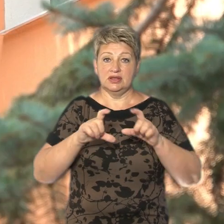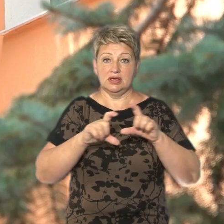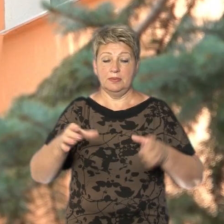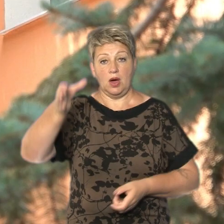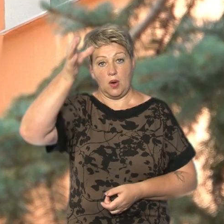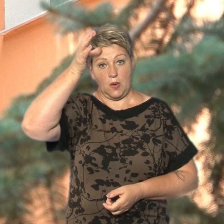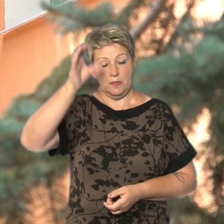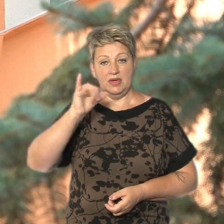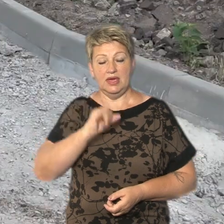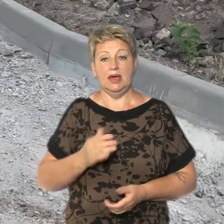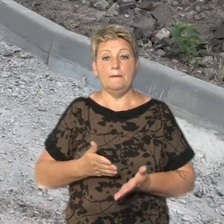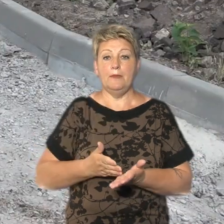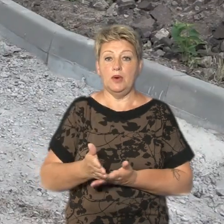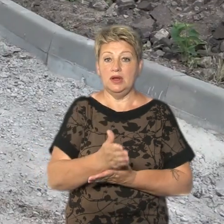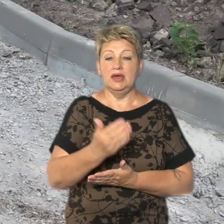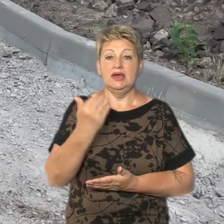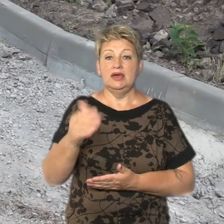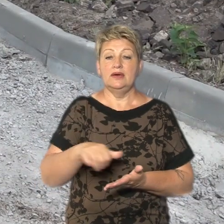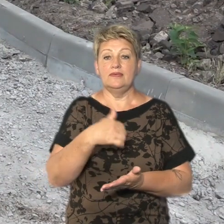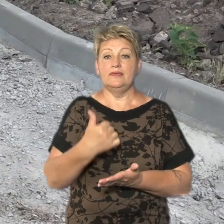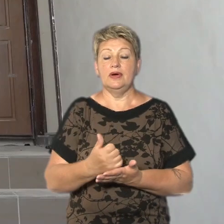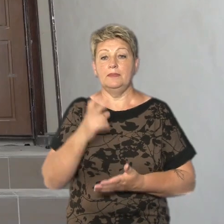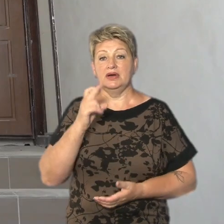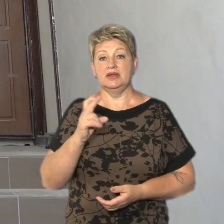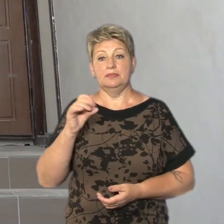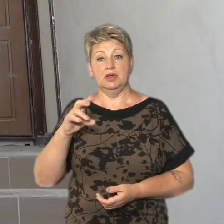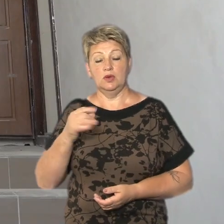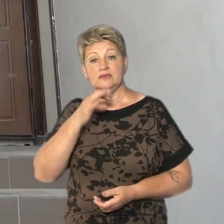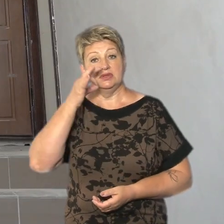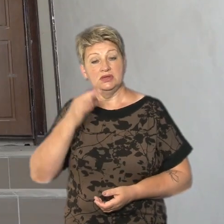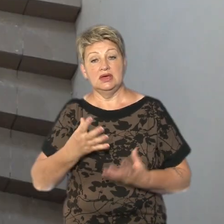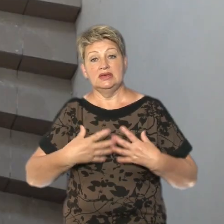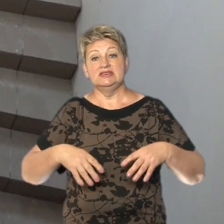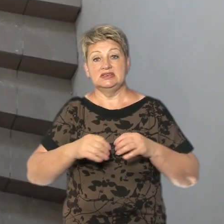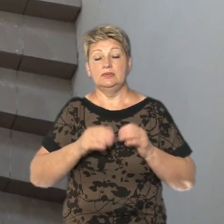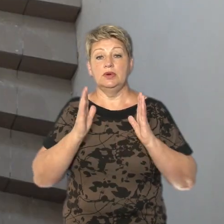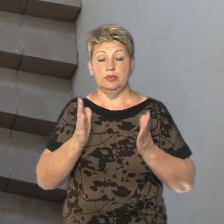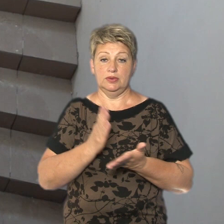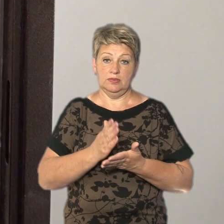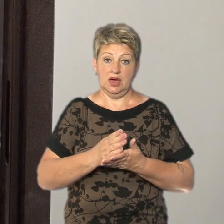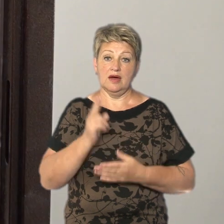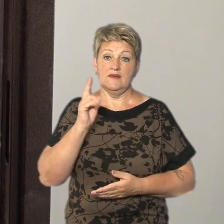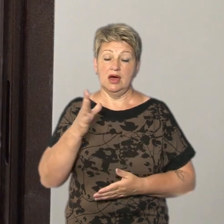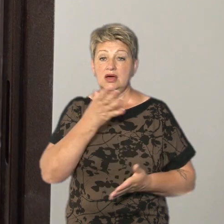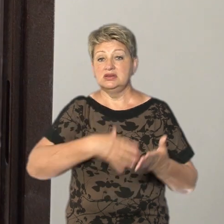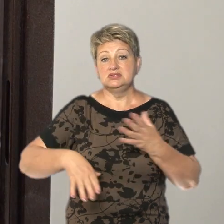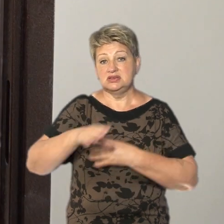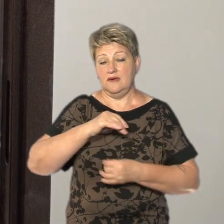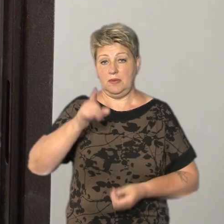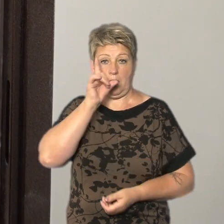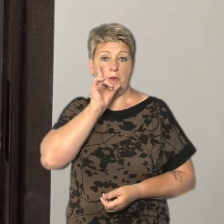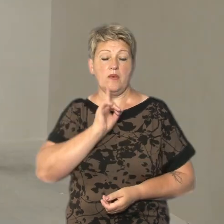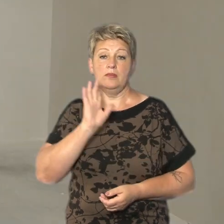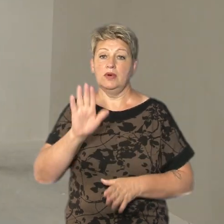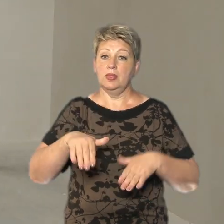гуманітарної політики. Його очільник Богдан Білов зазначив, сім'ї матимуть квартиру з усіма зручностями. Їм вона надаватиметься